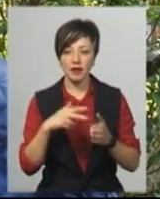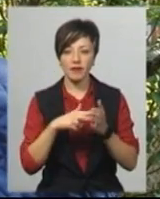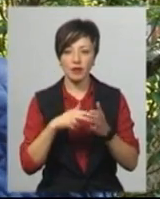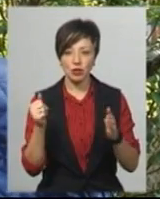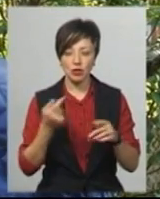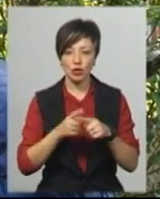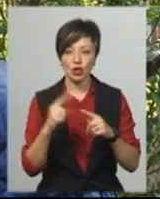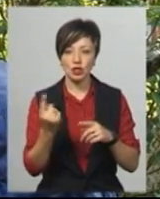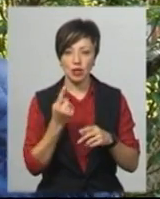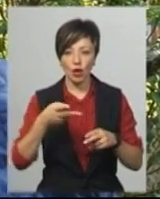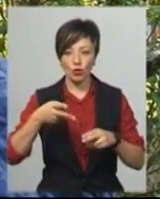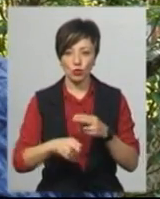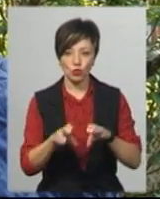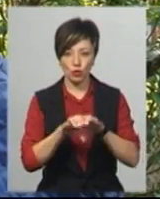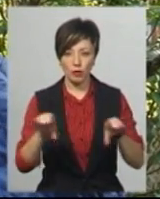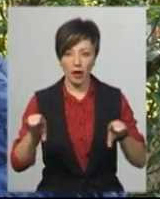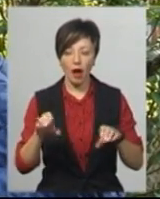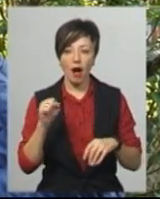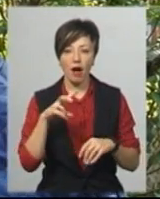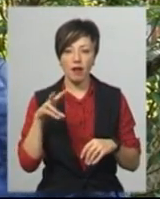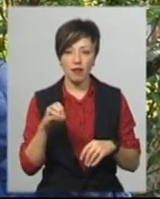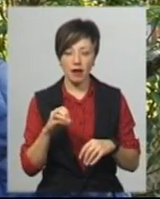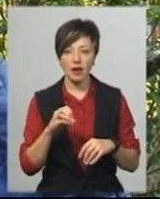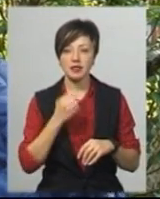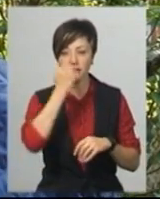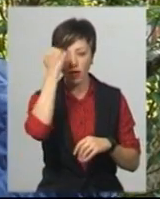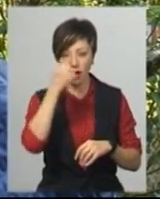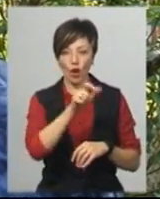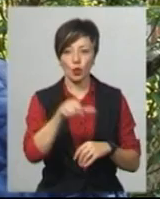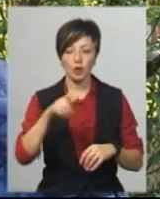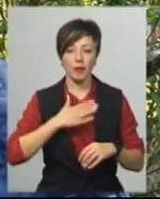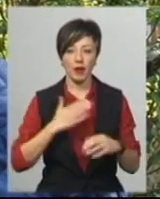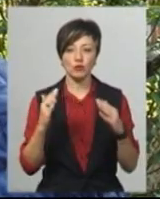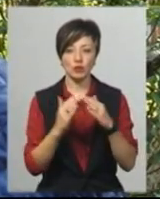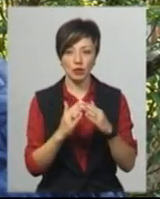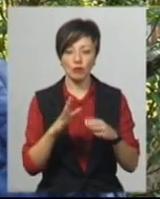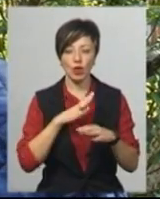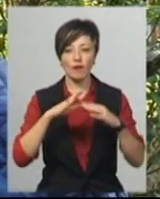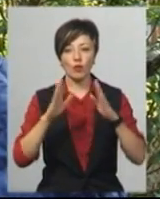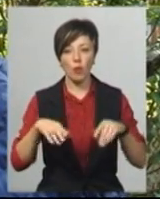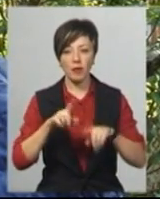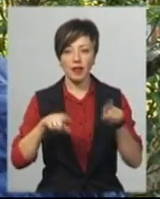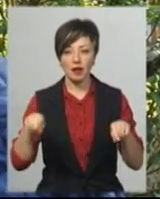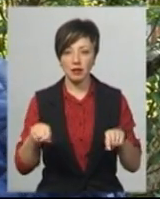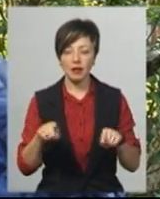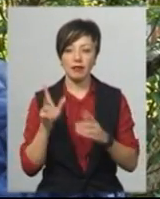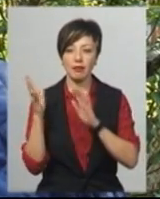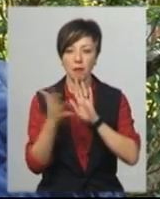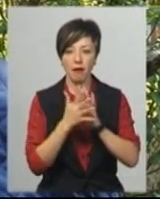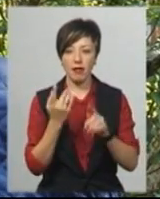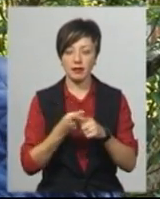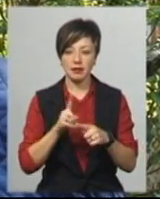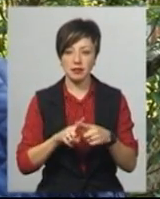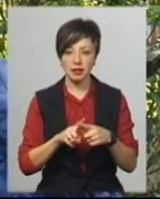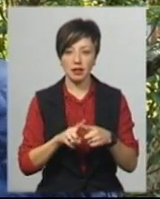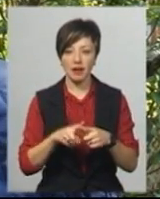лічильника відрізається кусок труби. Але завдяки мешканцям нашого будинку, яких дещо були вдома дехто, і на них напали, на цих